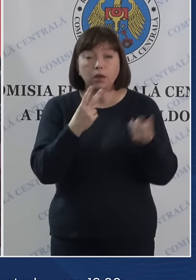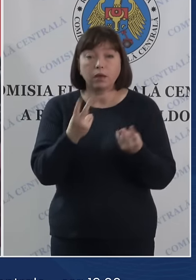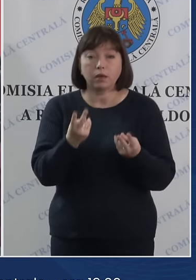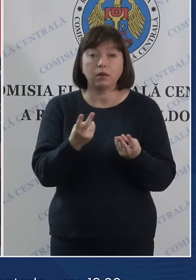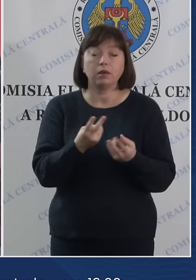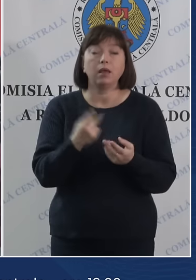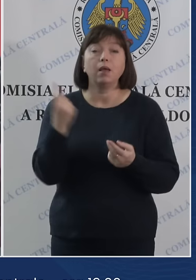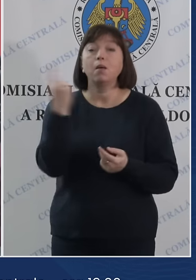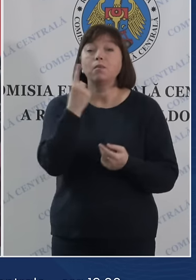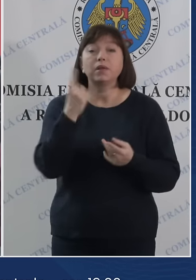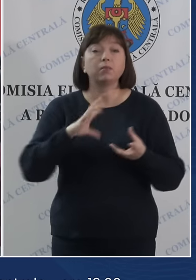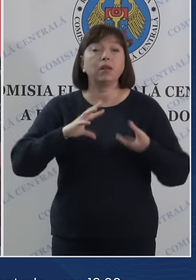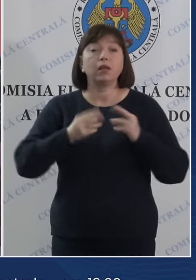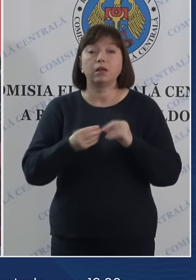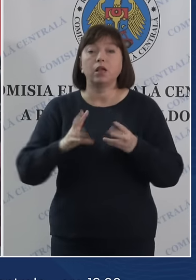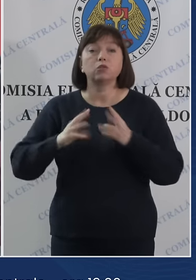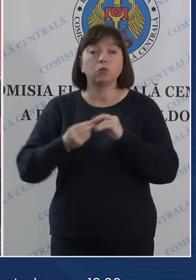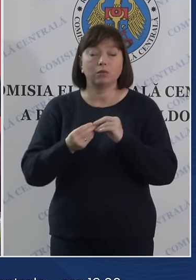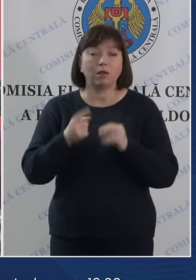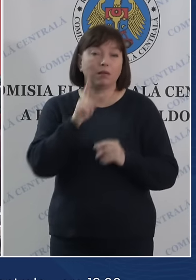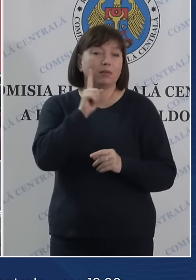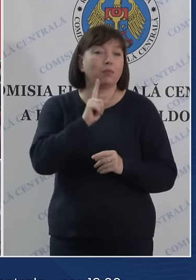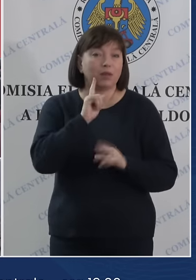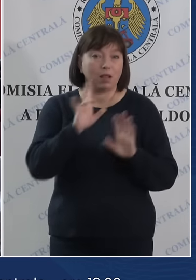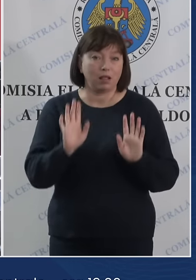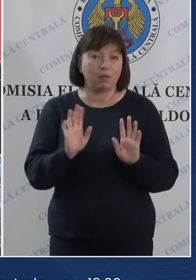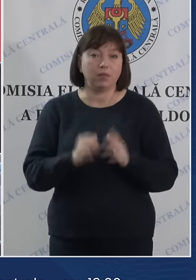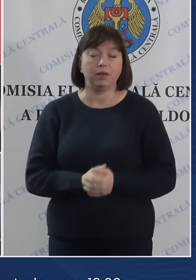primele rezultate prealabele.